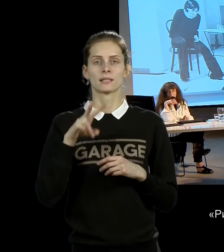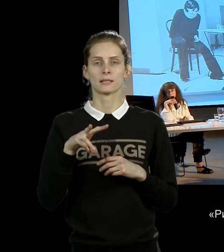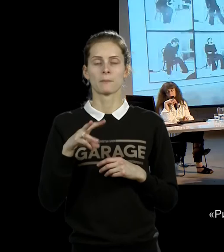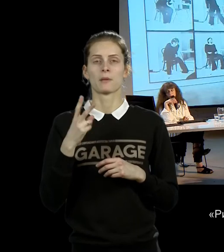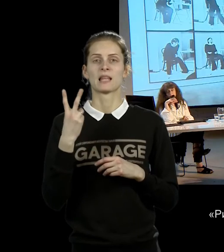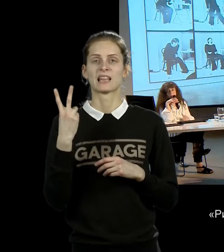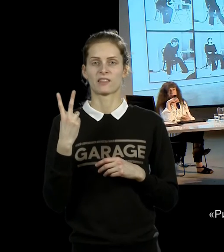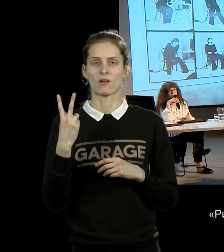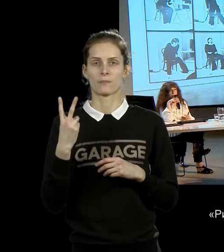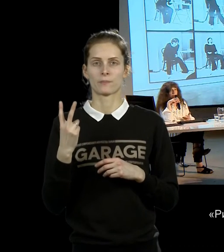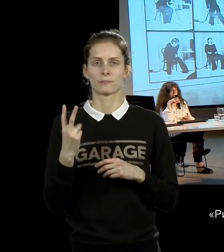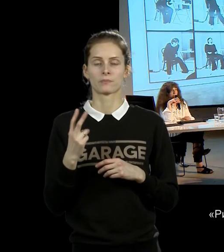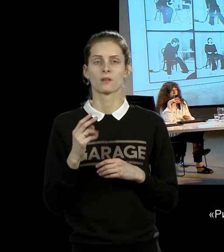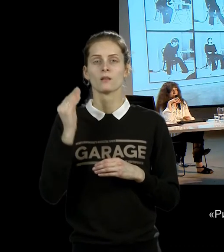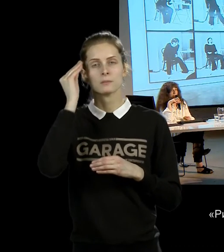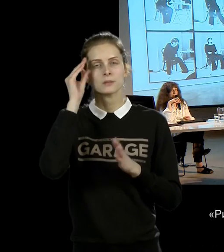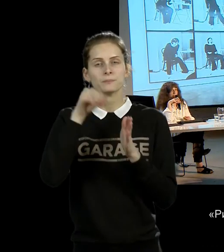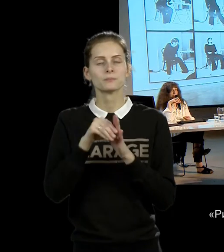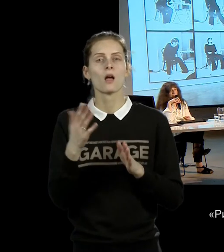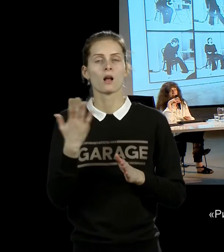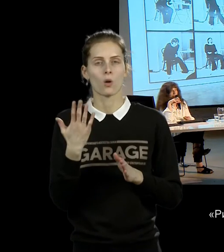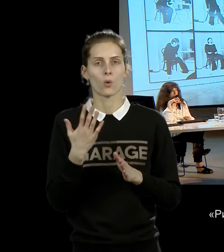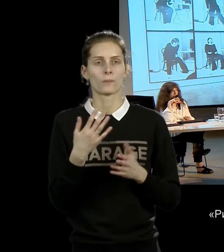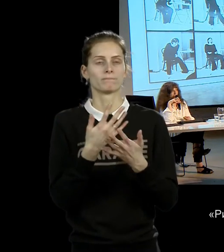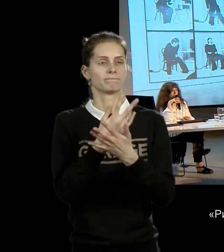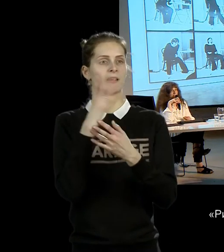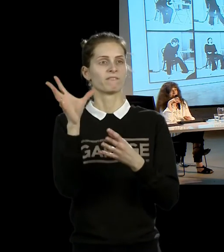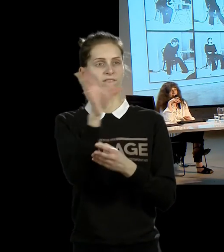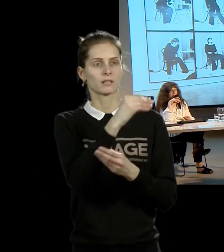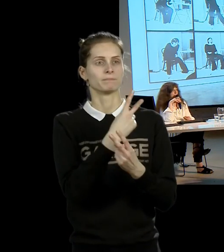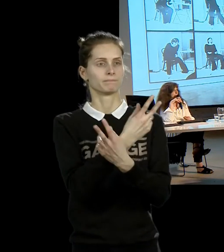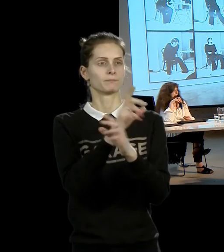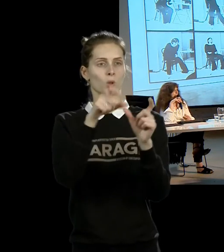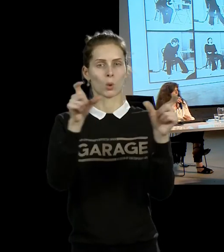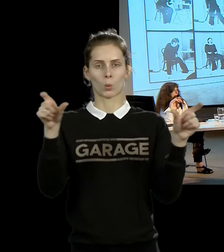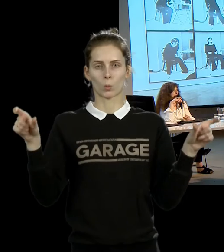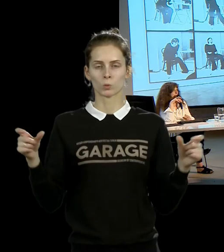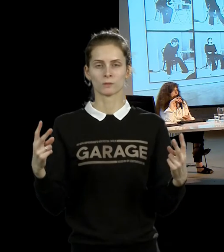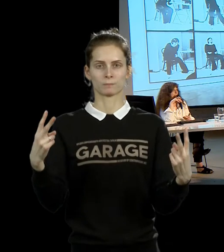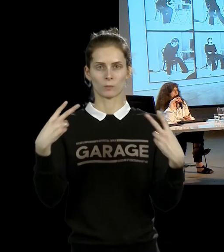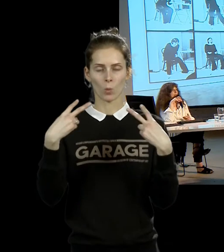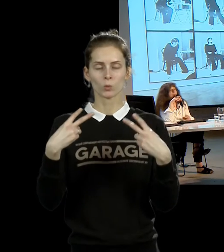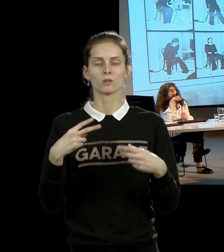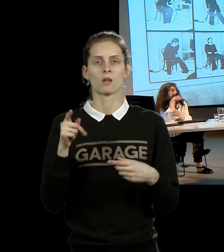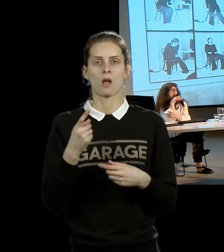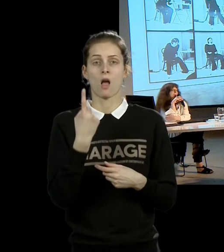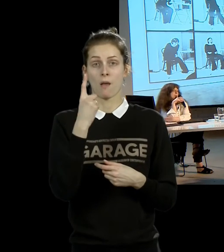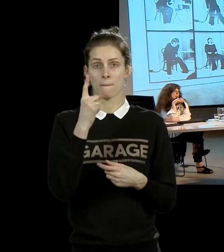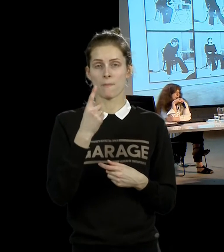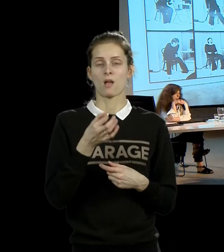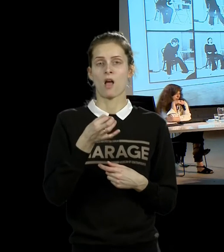заключался в том, что она перед публикой принимала таблетки. Одна таблетка, это таблетки, которые